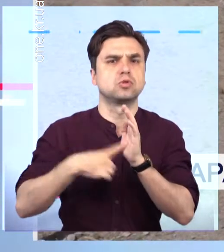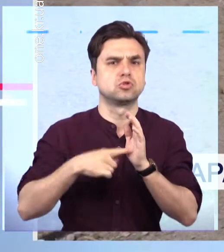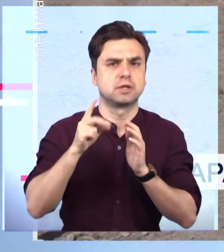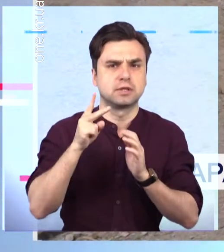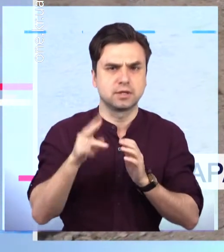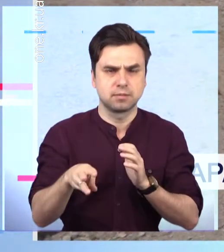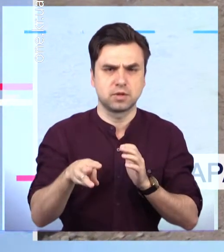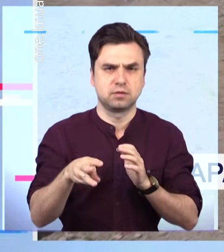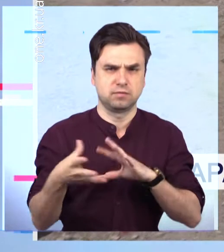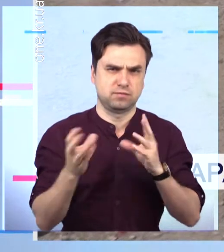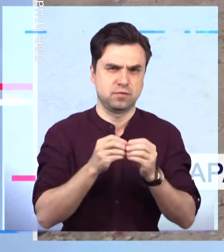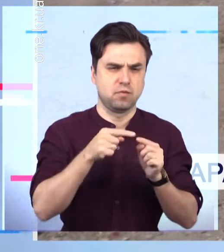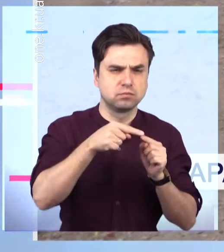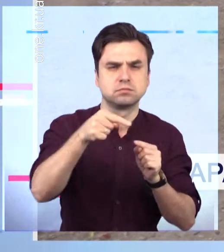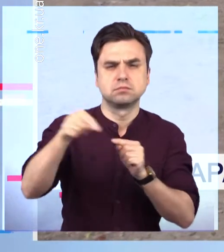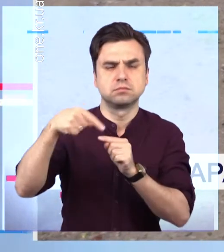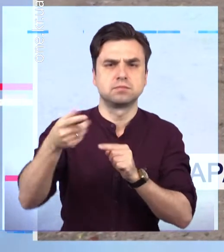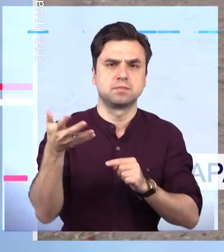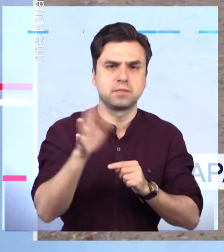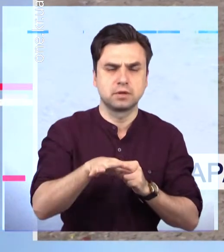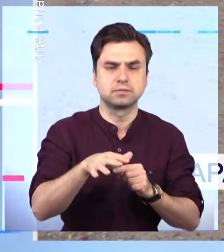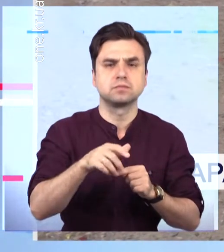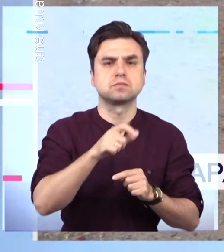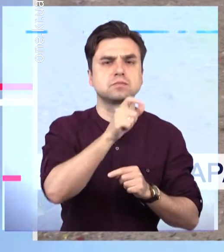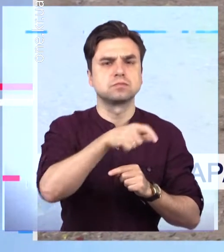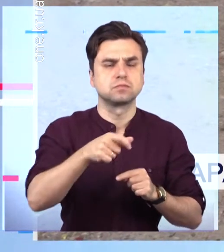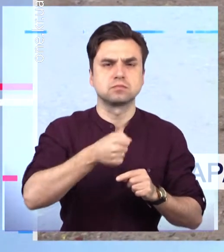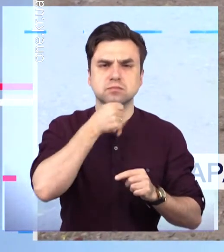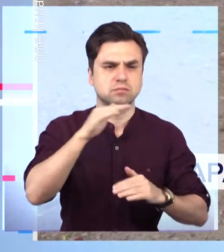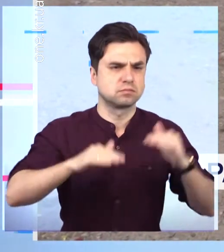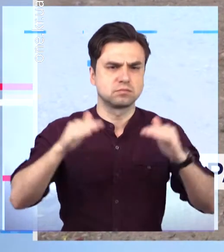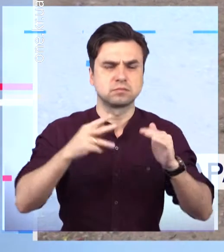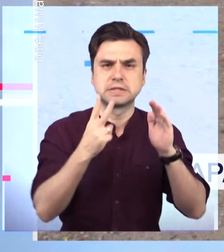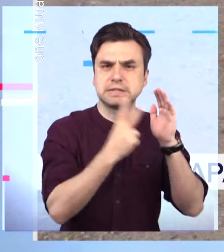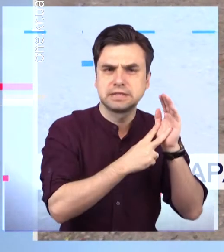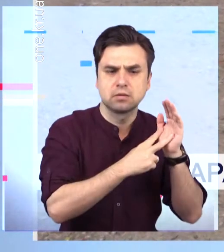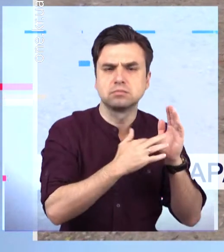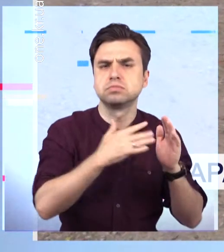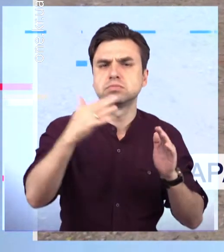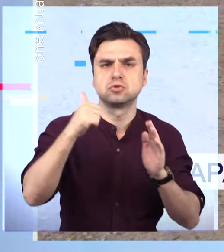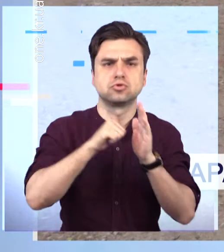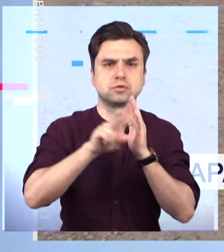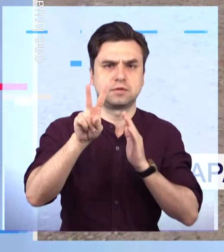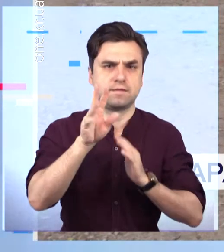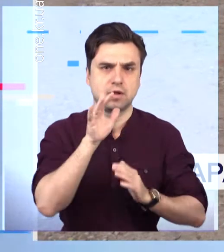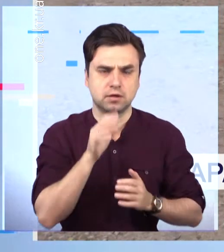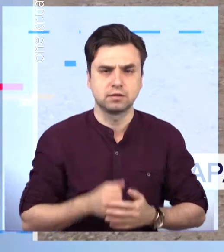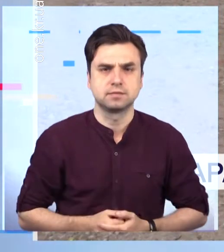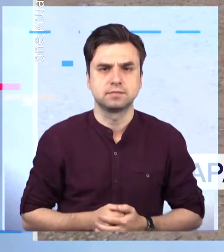А за віком учасники від 7 до 62 років